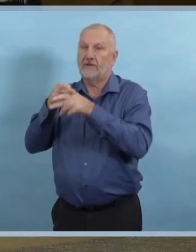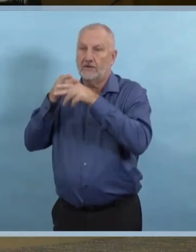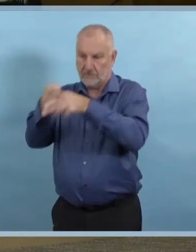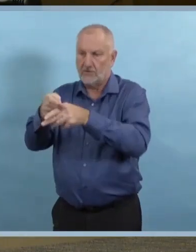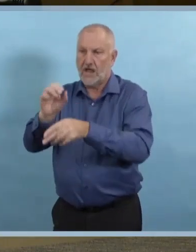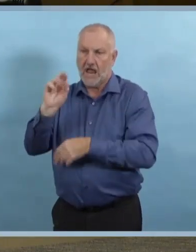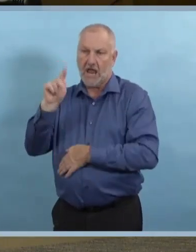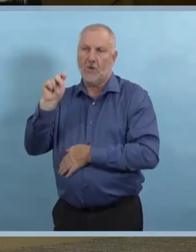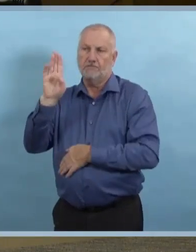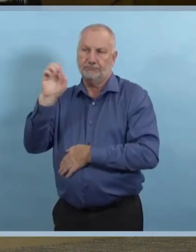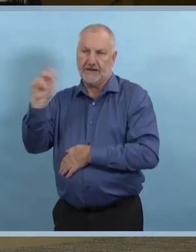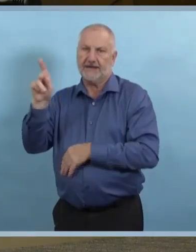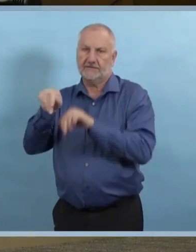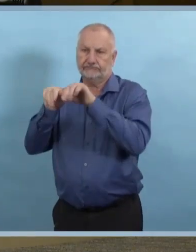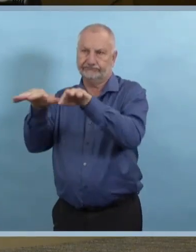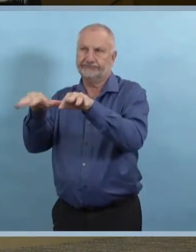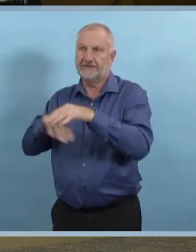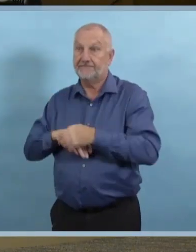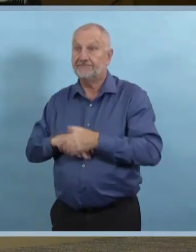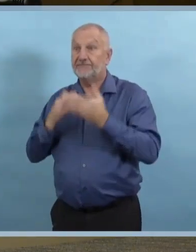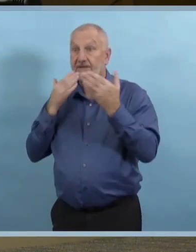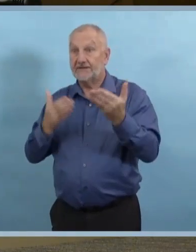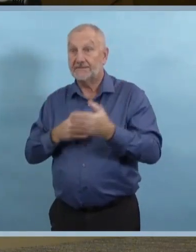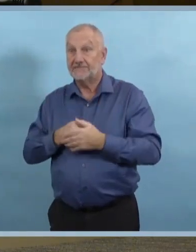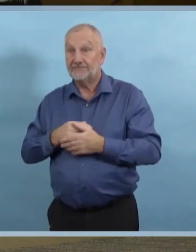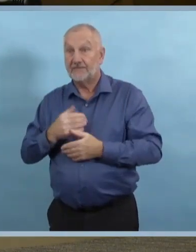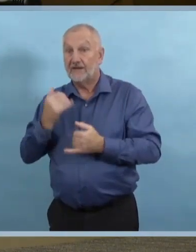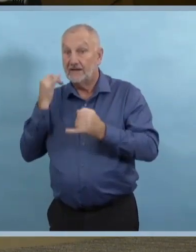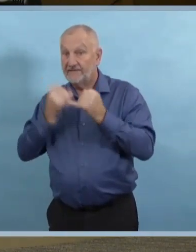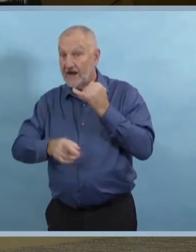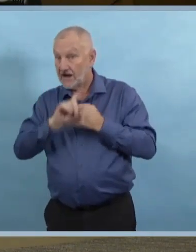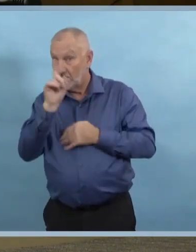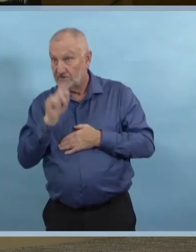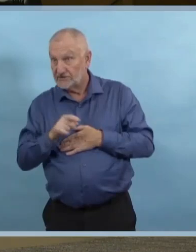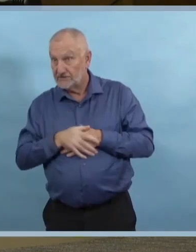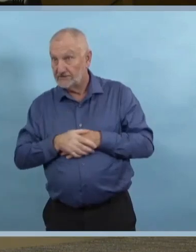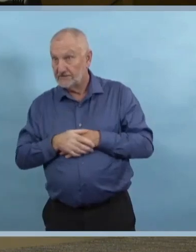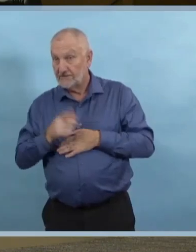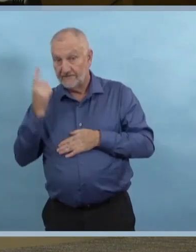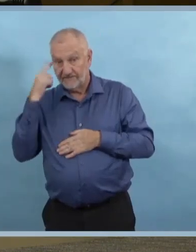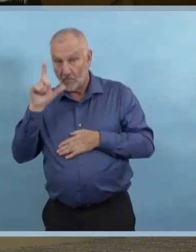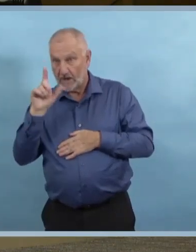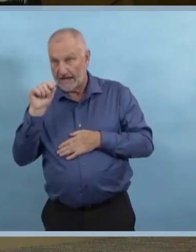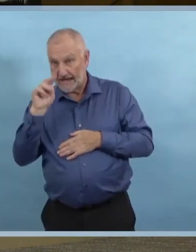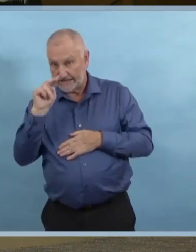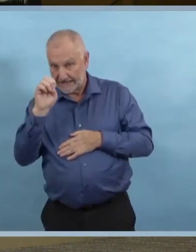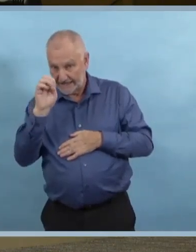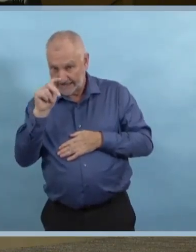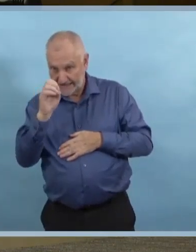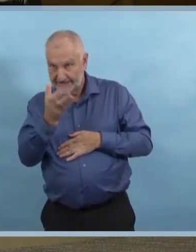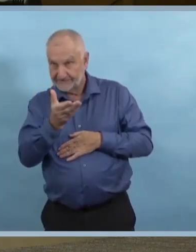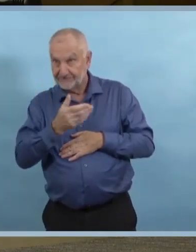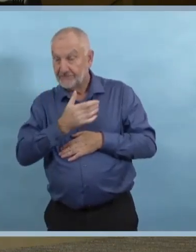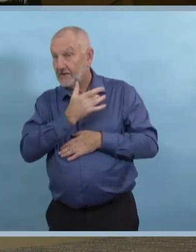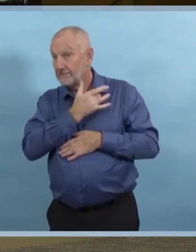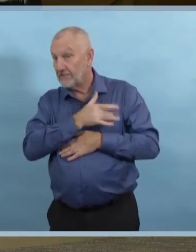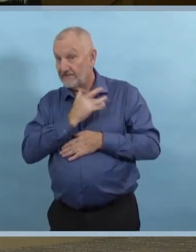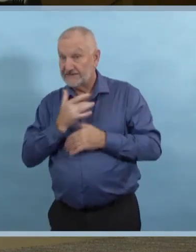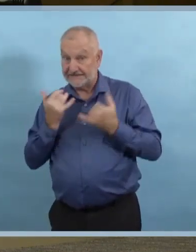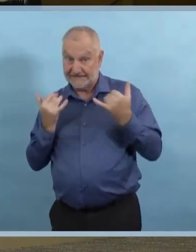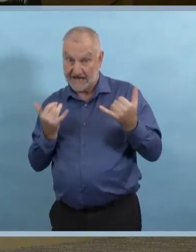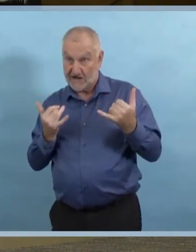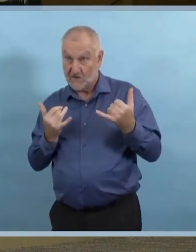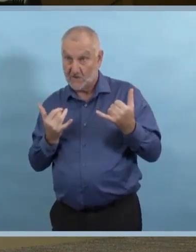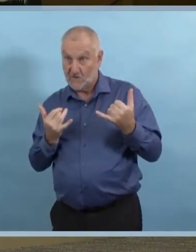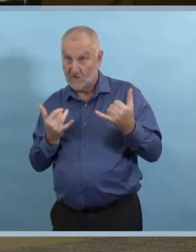En ce qui concerne la province et l'introduction de plus de dépistages sur rendez-vous, est-ce qu'il y a un plan de passé